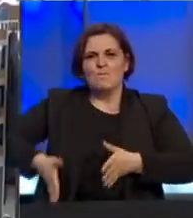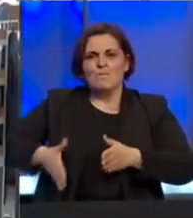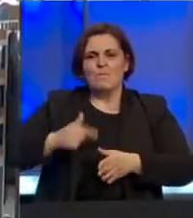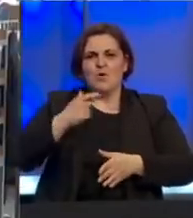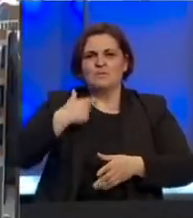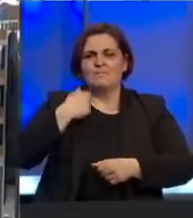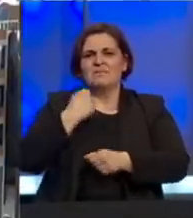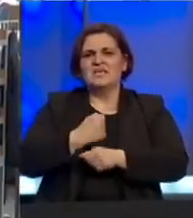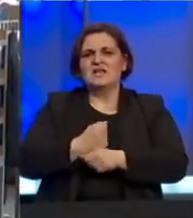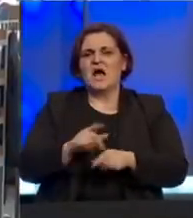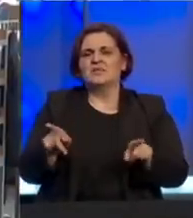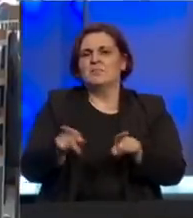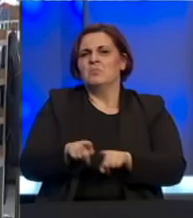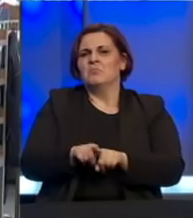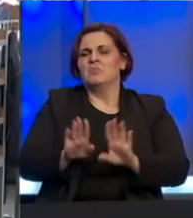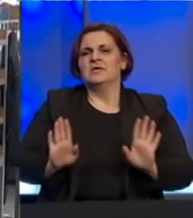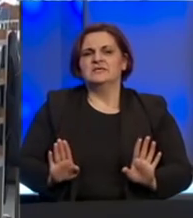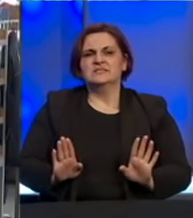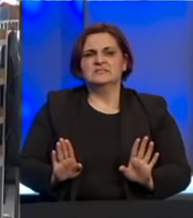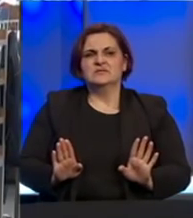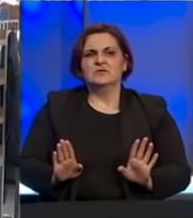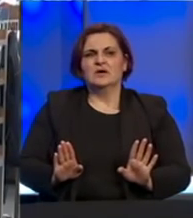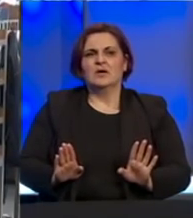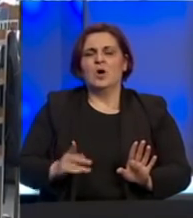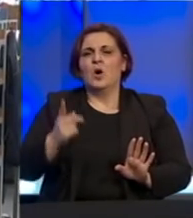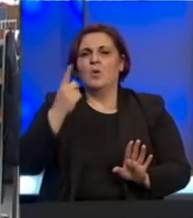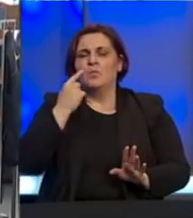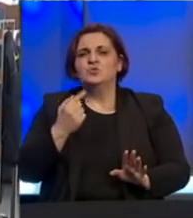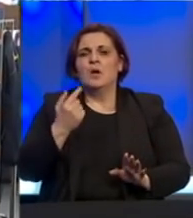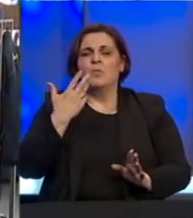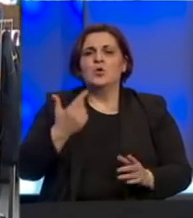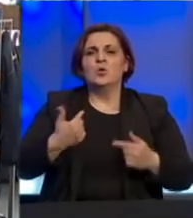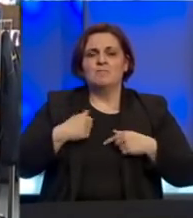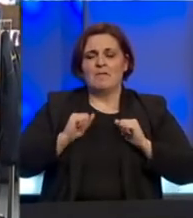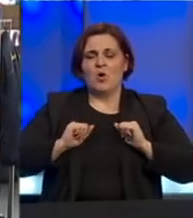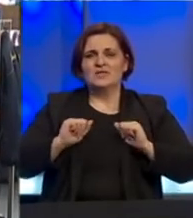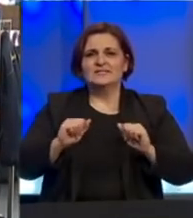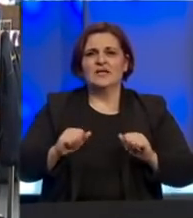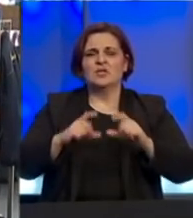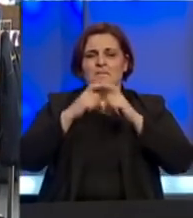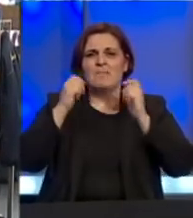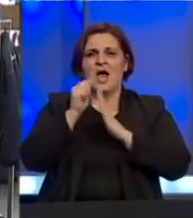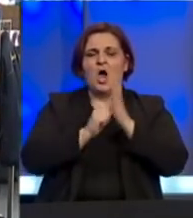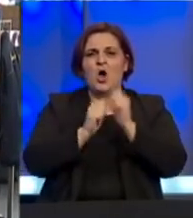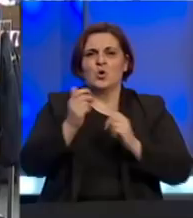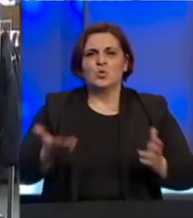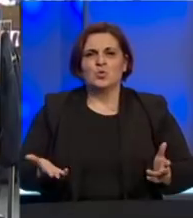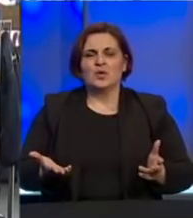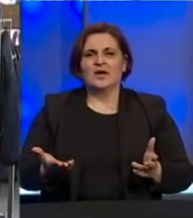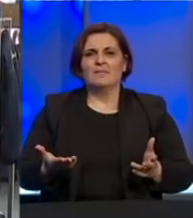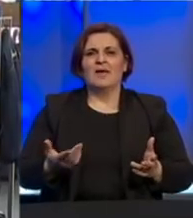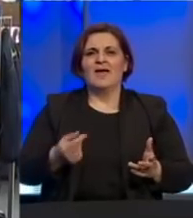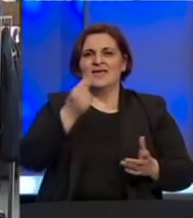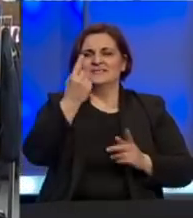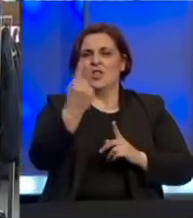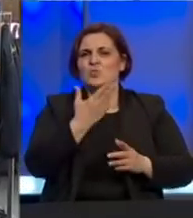mi radimo na istom principu pokušaj ovo vidite imamo svu zaštu zaštne maske rukavice sa strankama